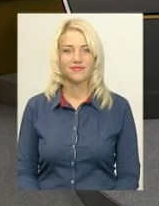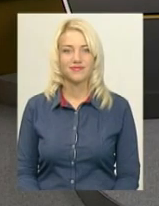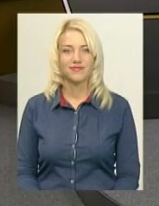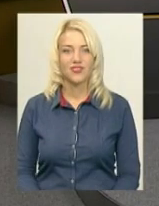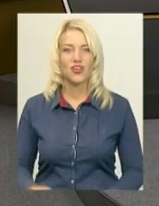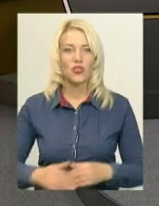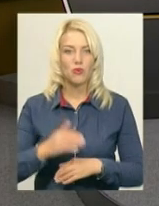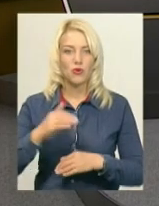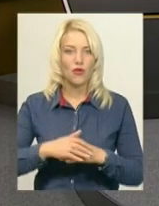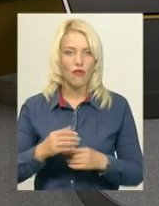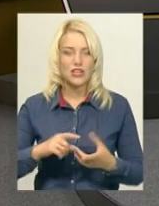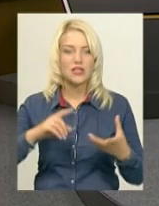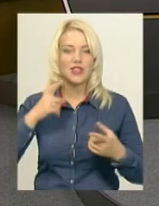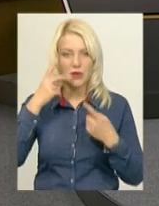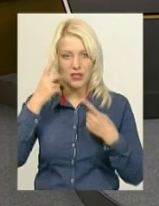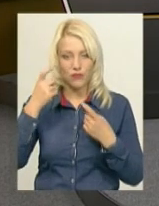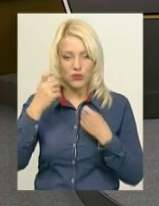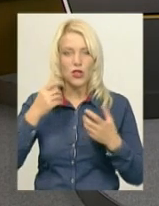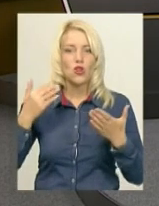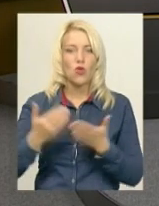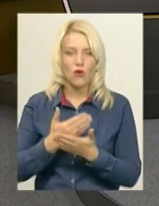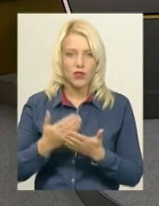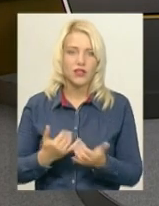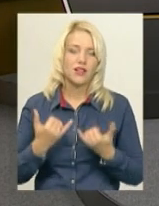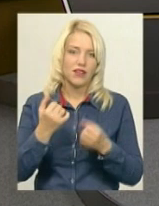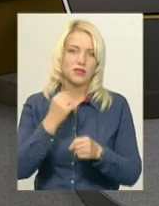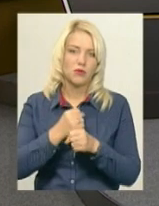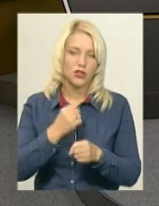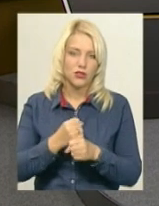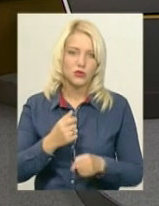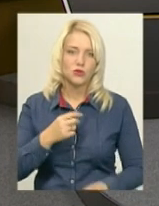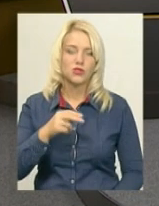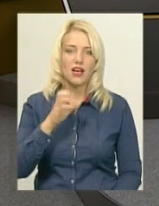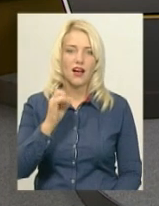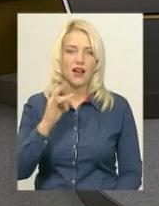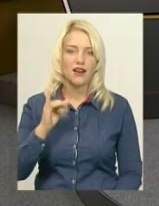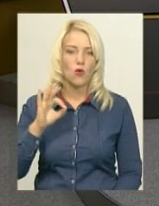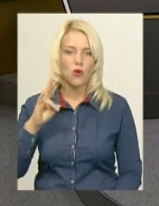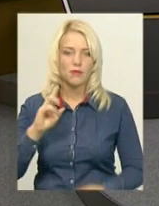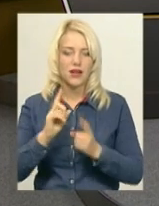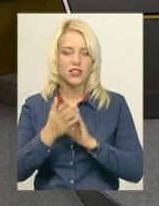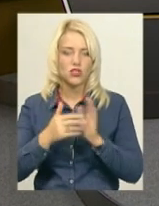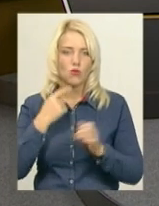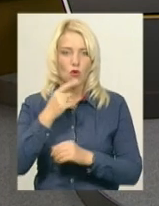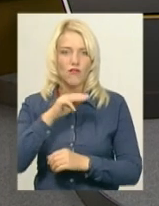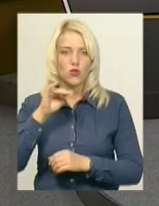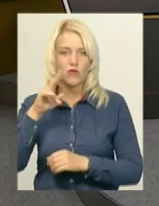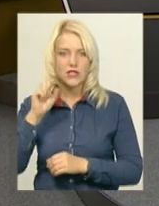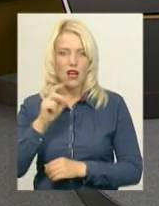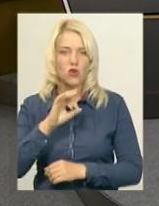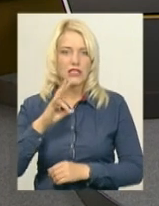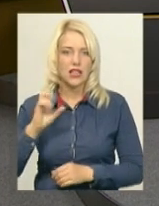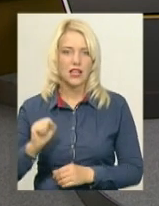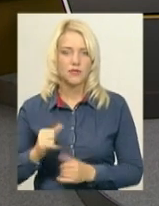Доброго вечора! В ефірі підсумковий випуск новин. У студії працюють ведуча Ірина Аріон та перекладач на жестову мову Оксана Фіновська.